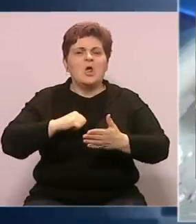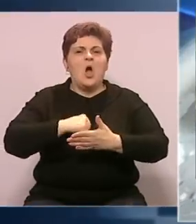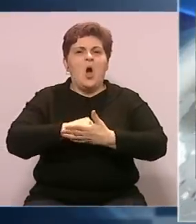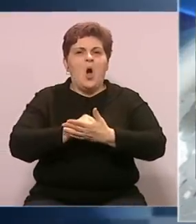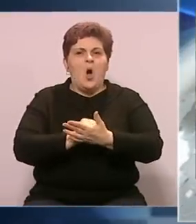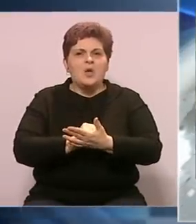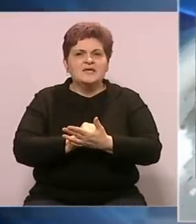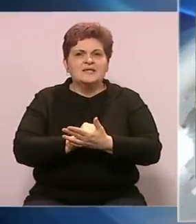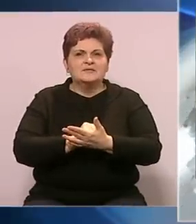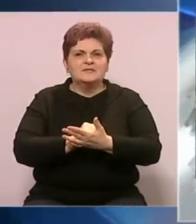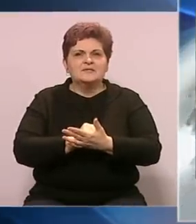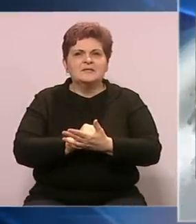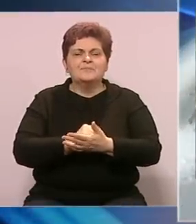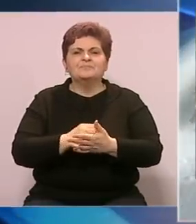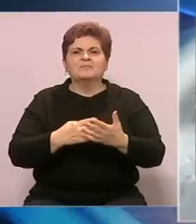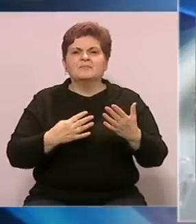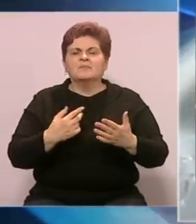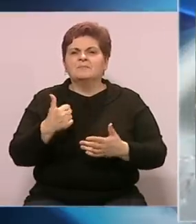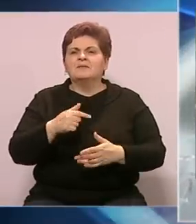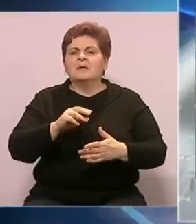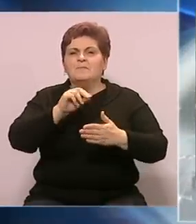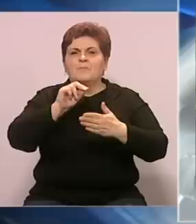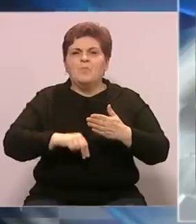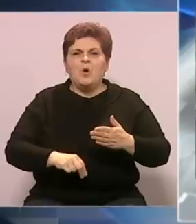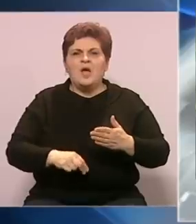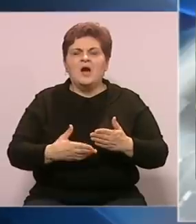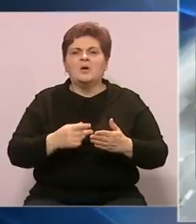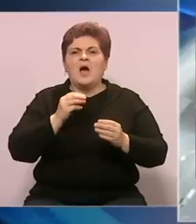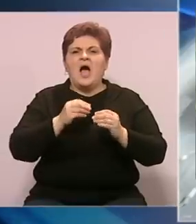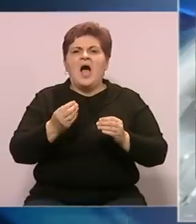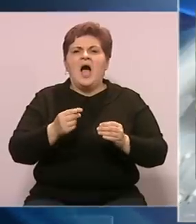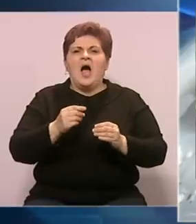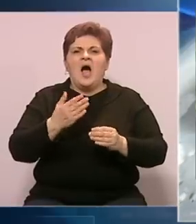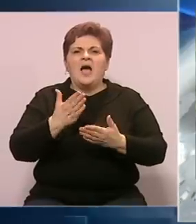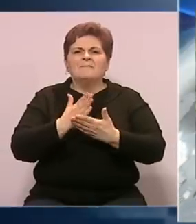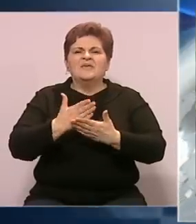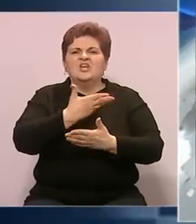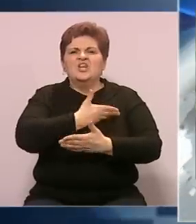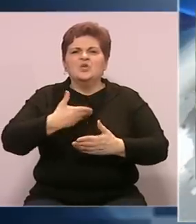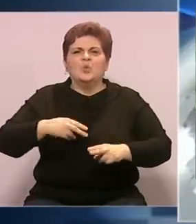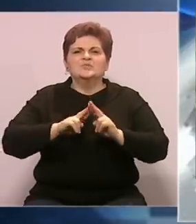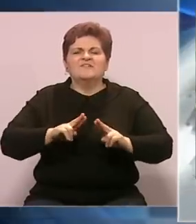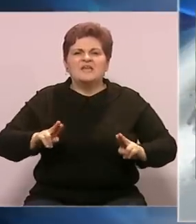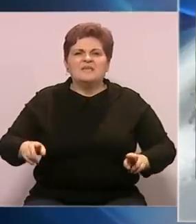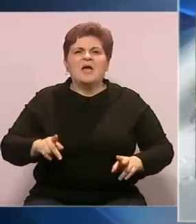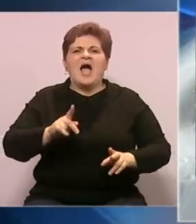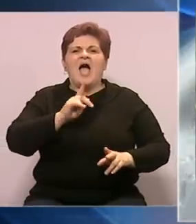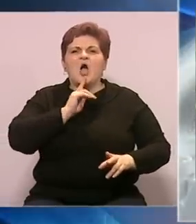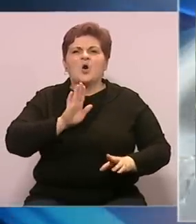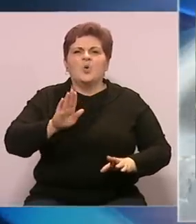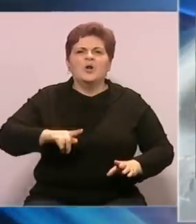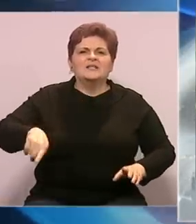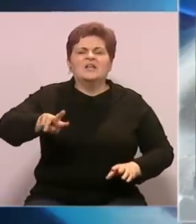sporazum o sukcesu iz 2001. godine koji je potpisan u Večkoj. rekao da ona bivša jugoslovenska imovina i tako dalje koja su na razne